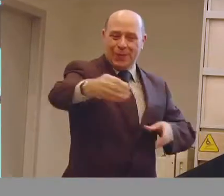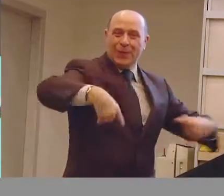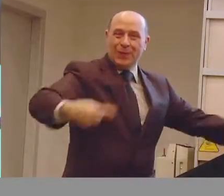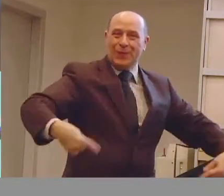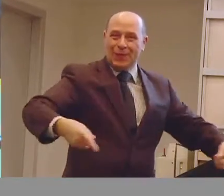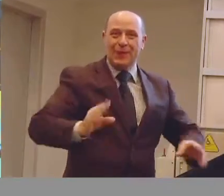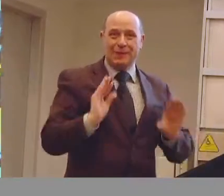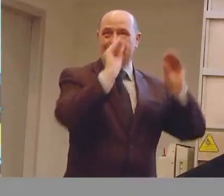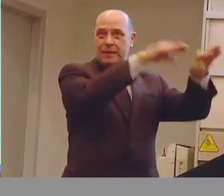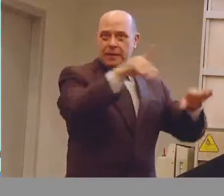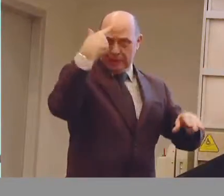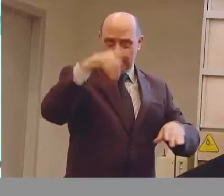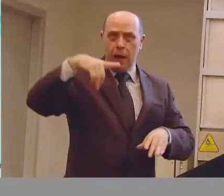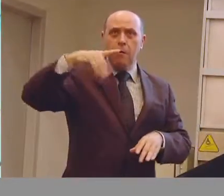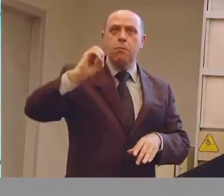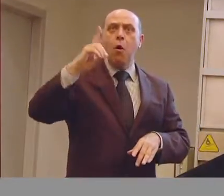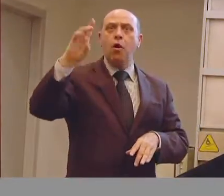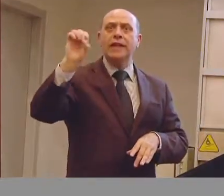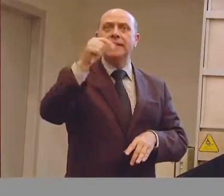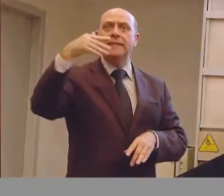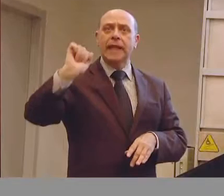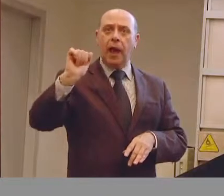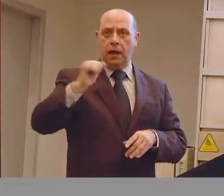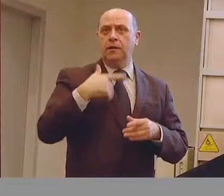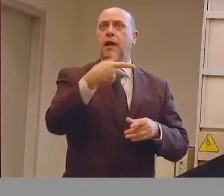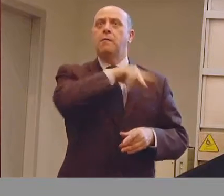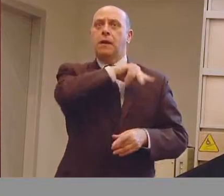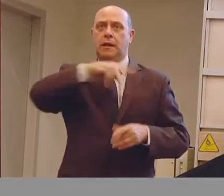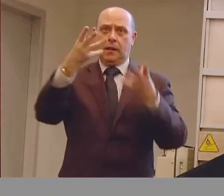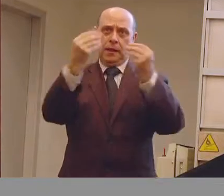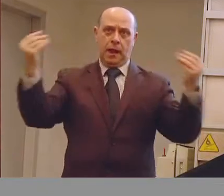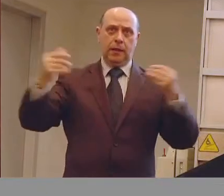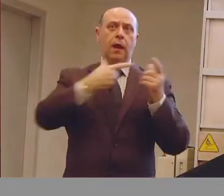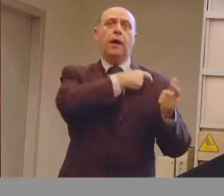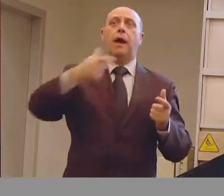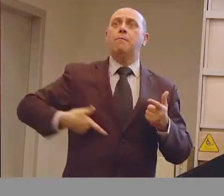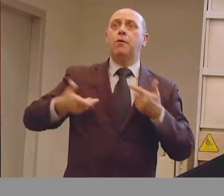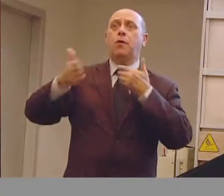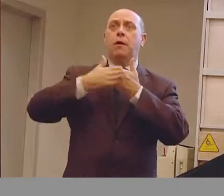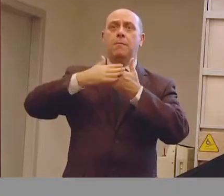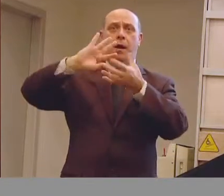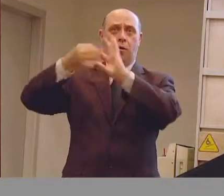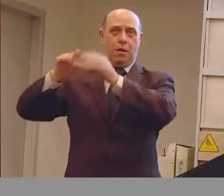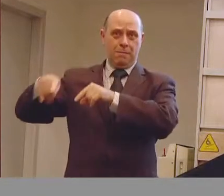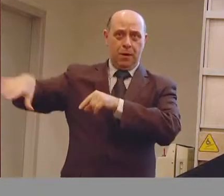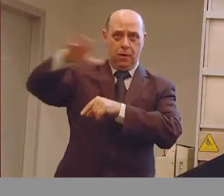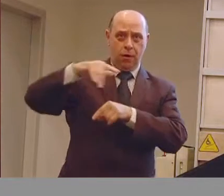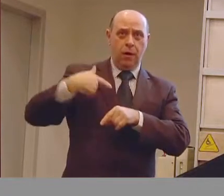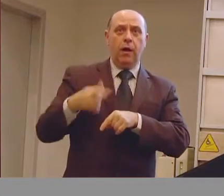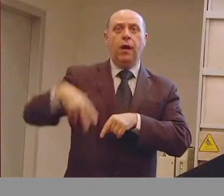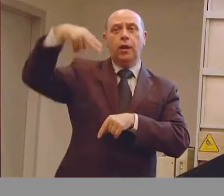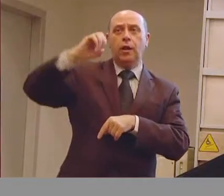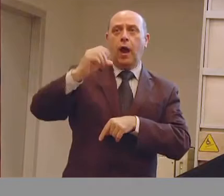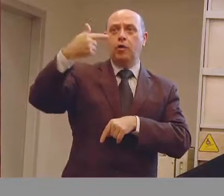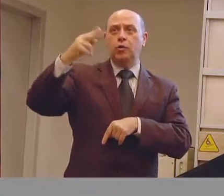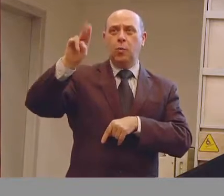Podestà non so se lo sapete è un plurimedagliato sia un campione parolimpico che è stato campione mondiale anche l'ultimo mondiale di Notteville